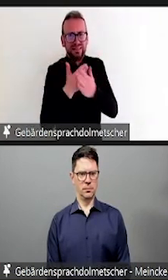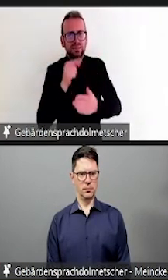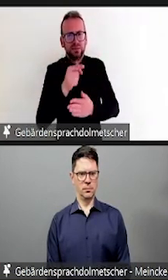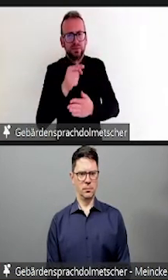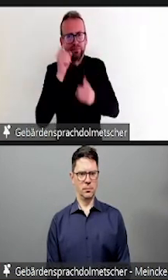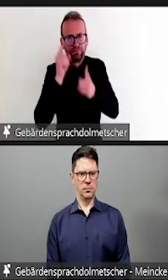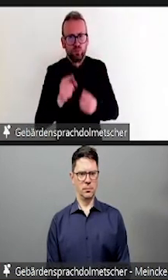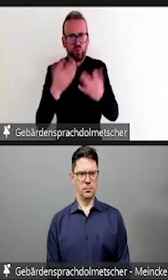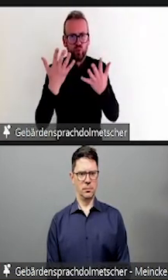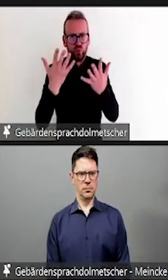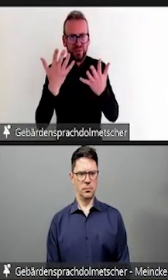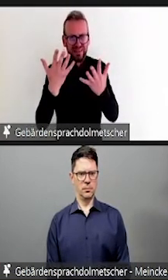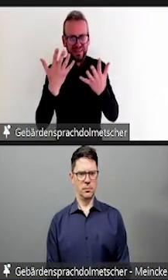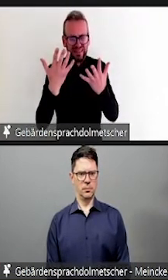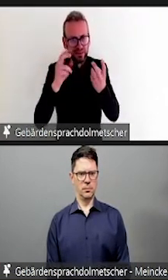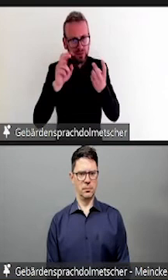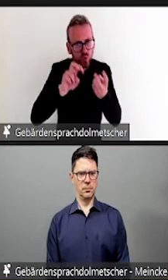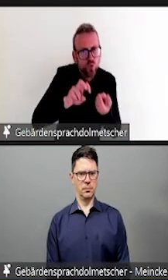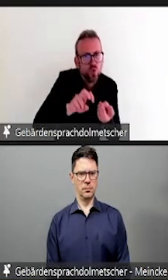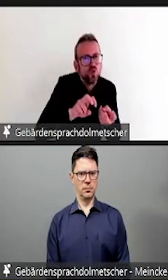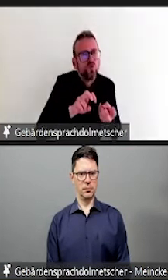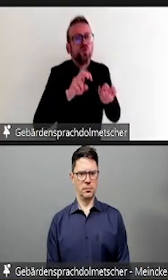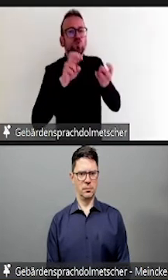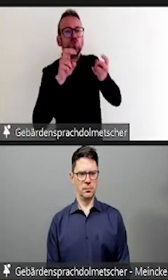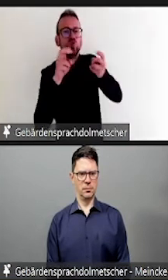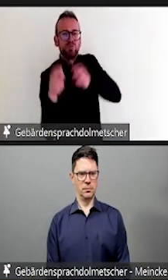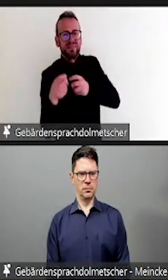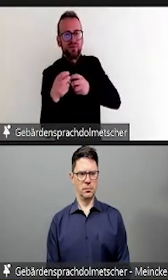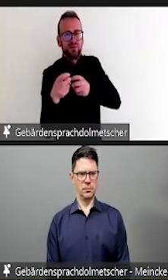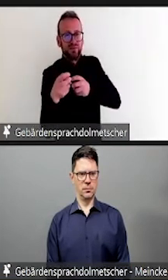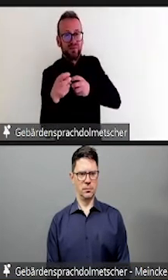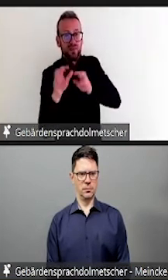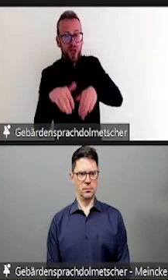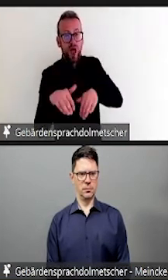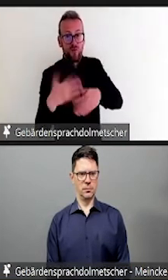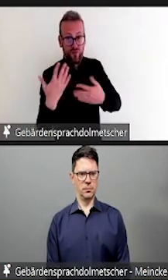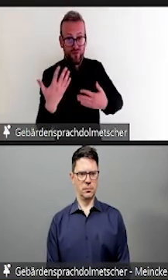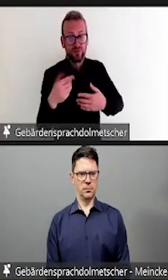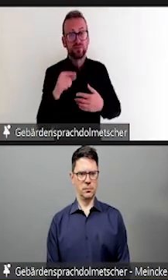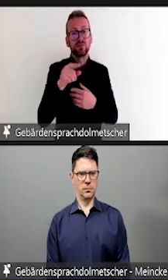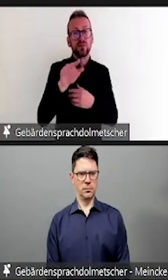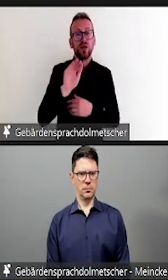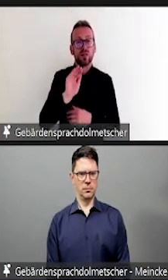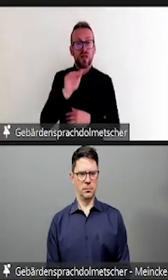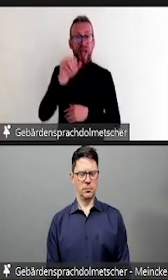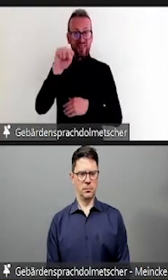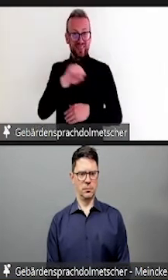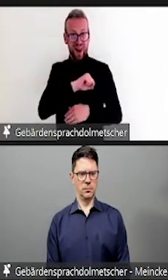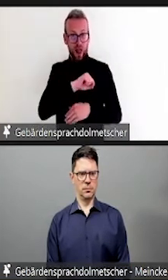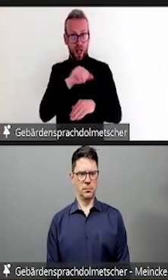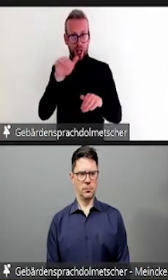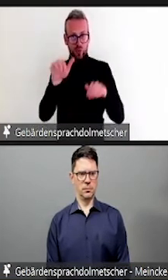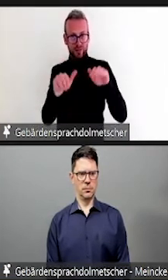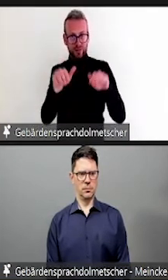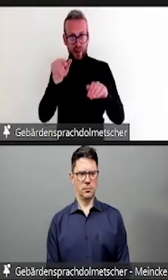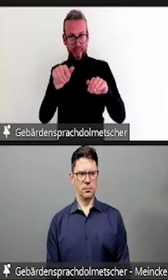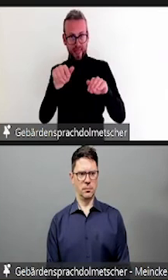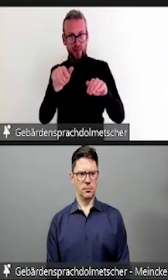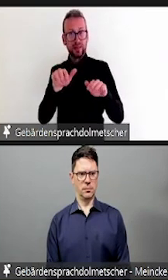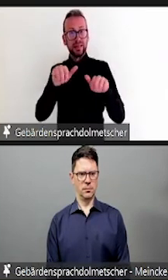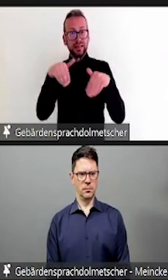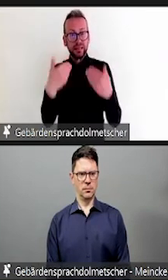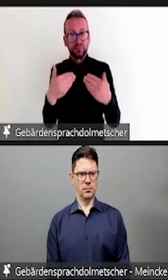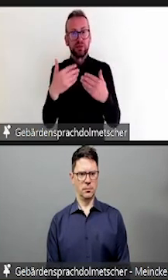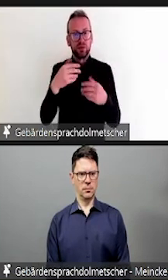auch innerhalb von Hochschulen gibt. Bei den summativen Prüfungen, auf die wir uns beziehen, sind aber